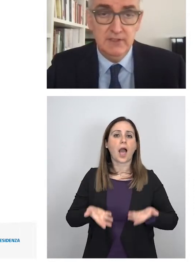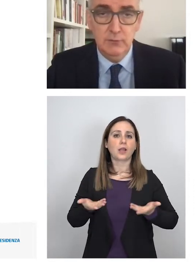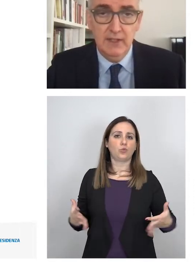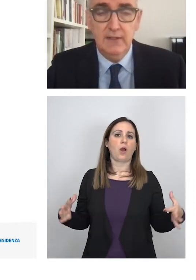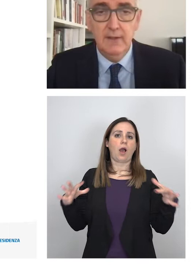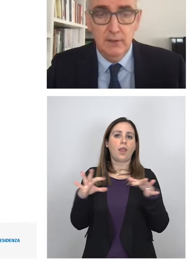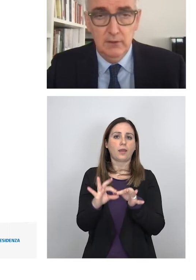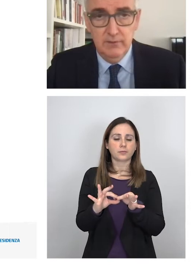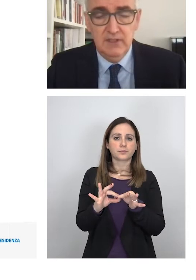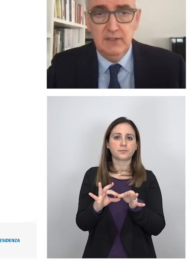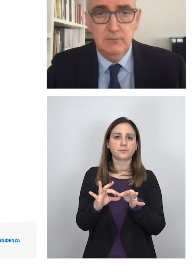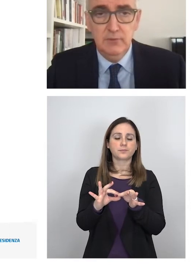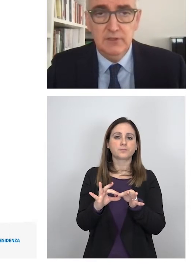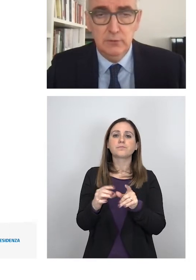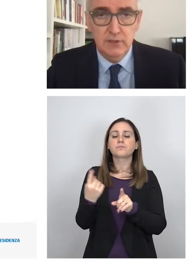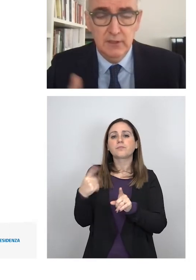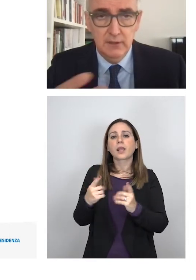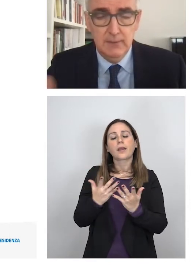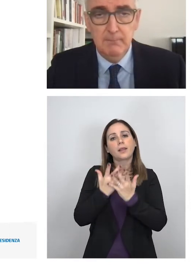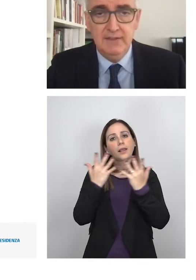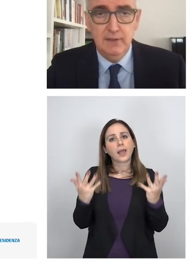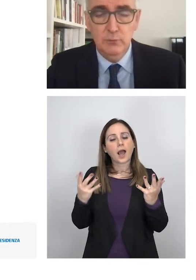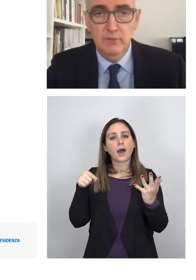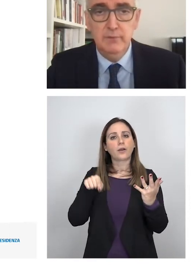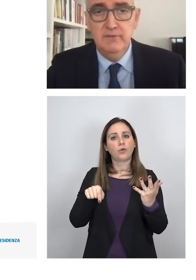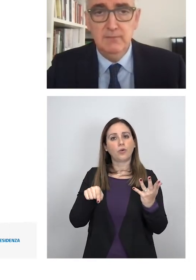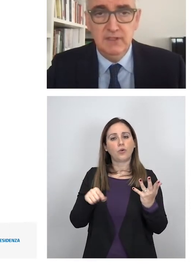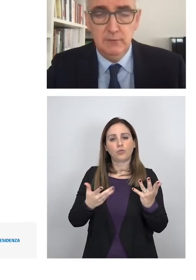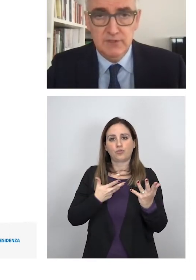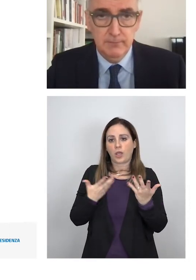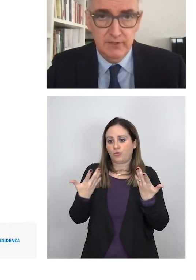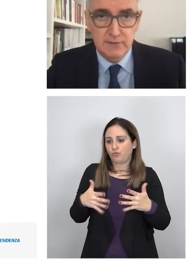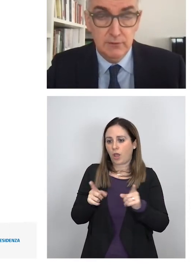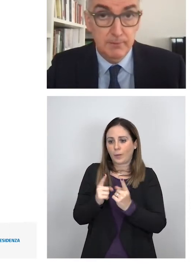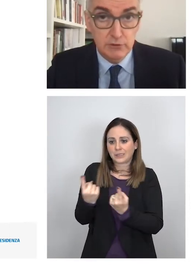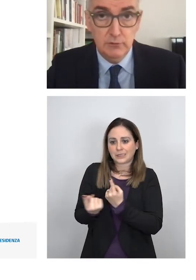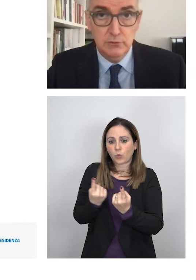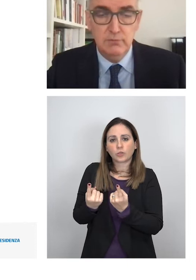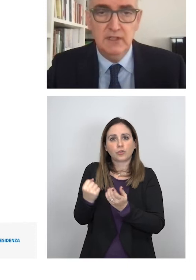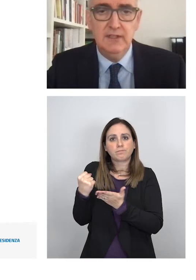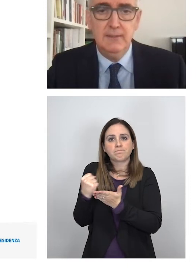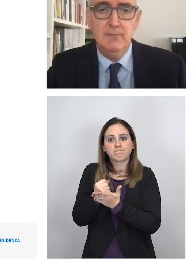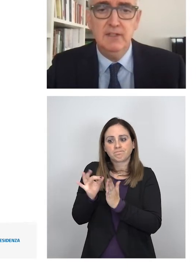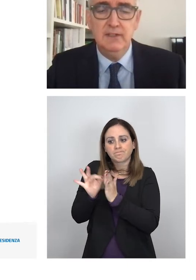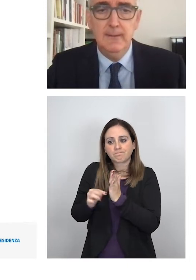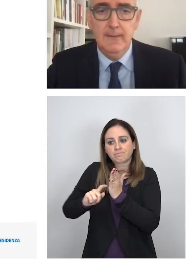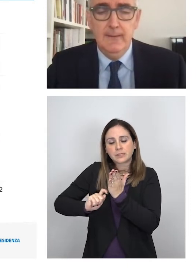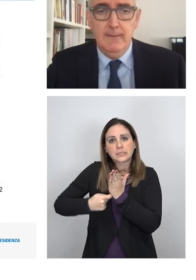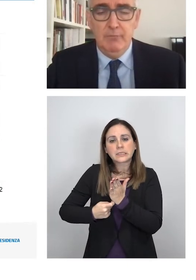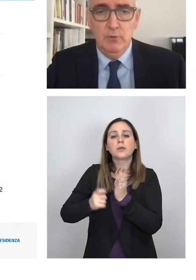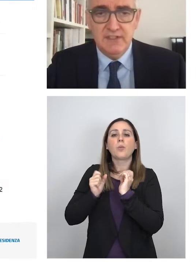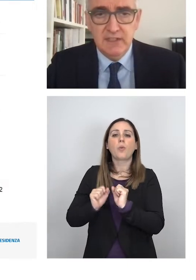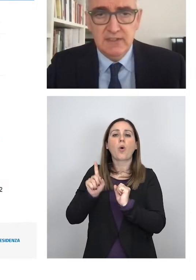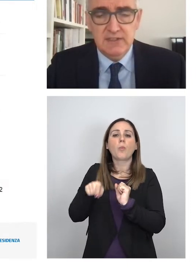provvedimenti attuali ovviamente nel momento in cui impattano nuovi provvedimenti queste proiezioni possono subire dei cambiamenti